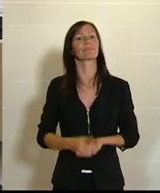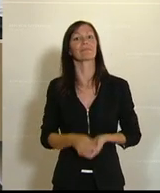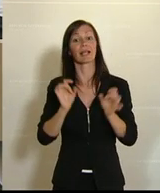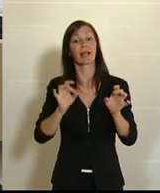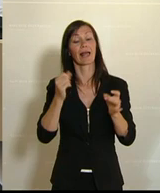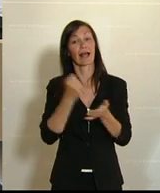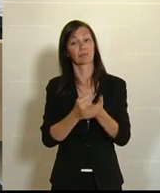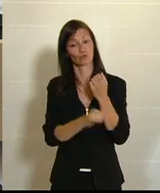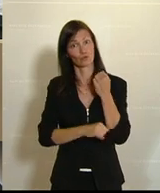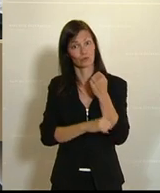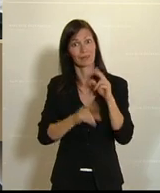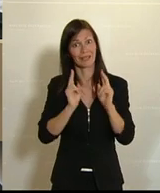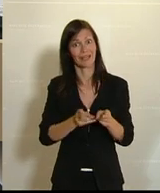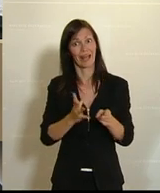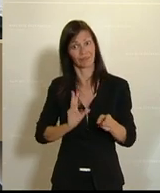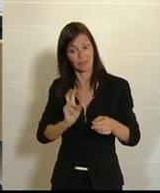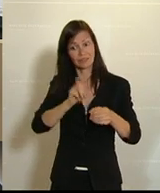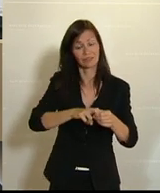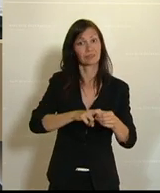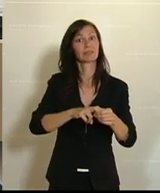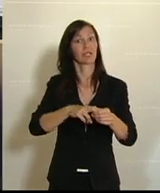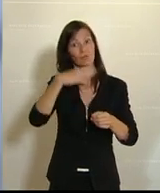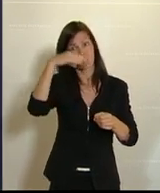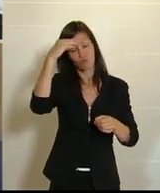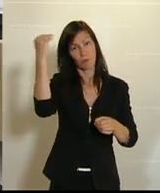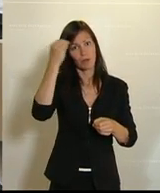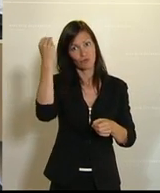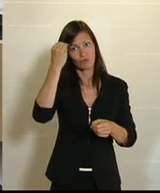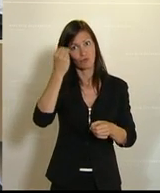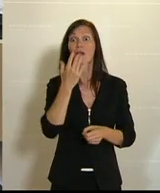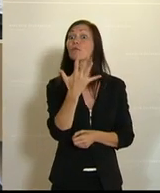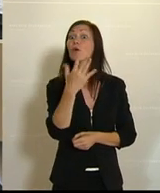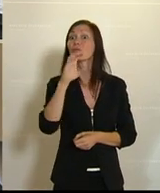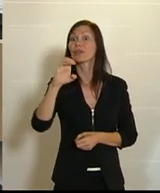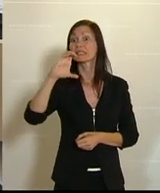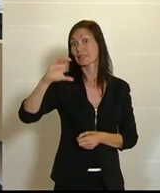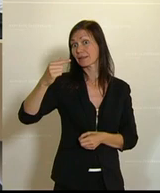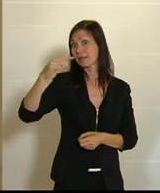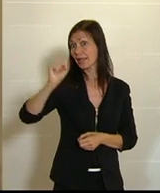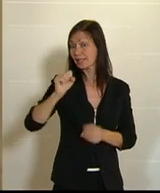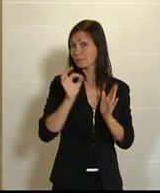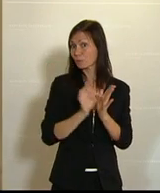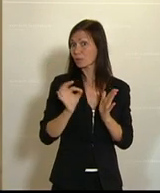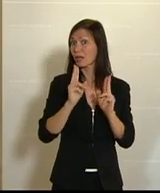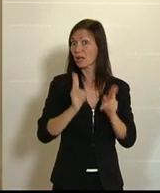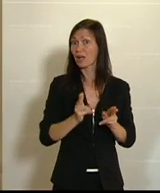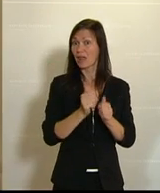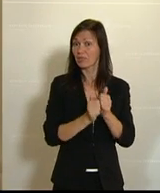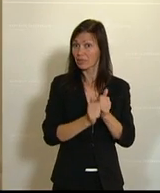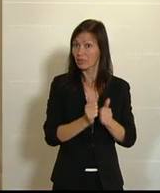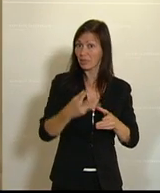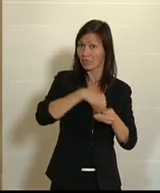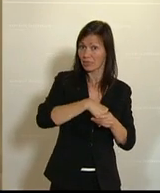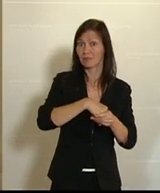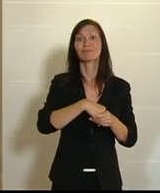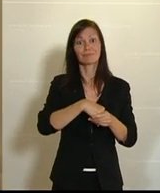Lehramtsstudierende können durch ihre Teilnahme an der Sommerschule fünf ECTS-Punkte anrechnen lassen und ihr